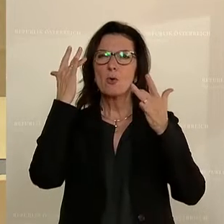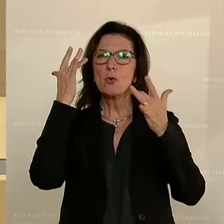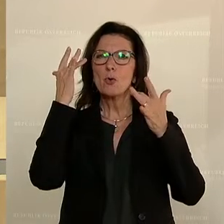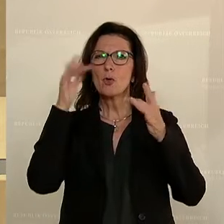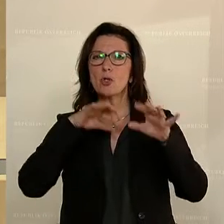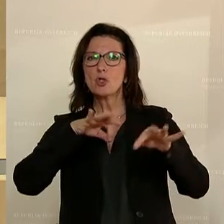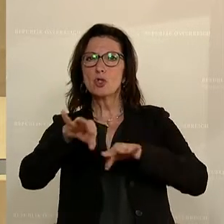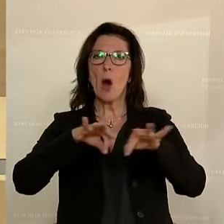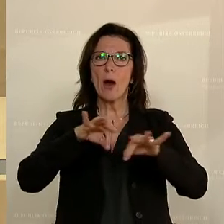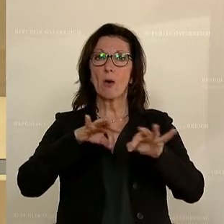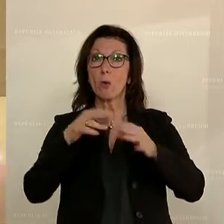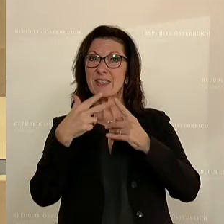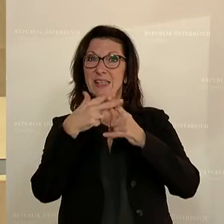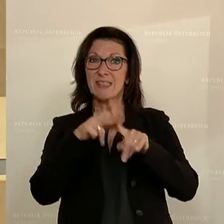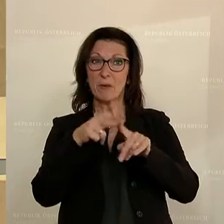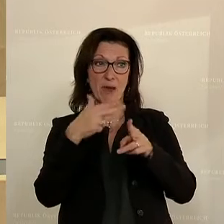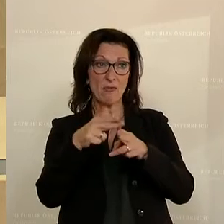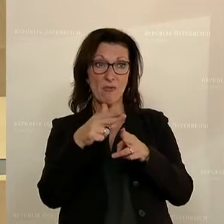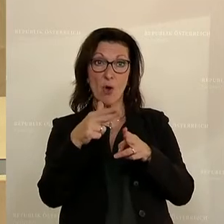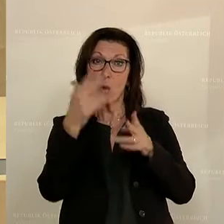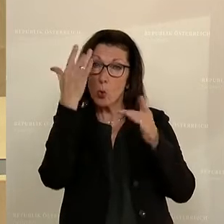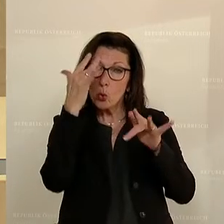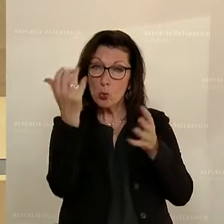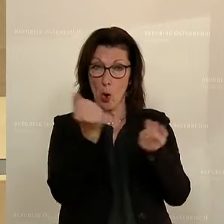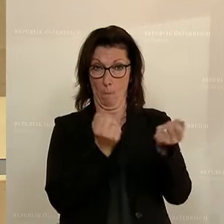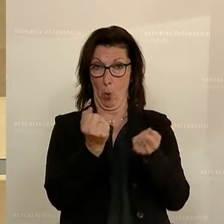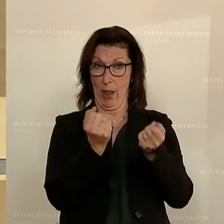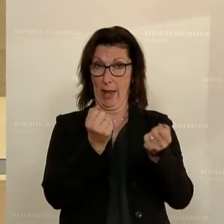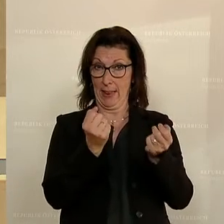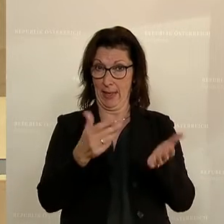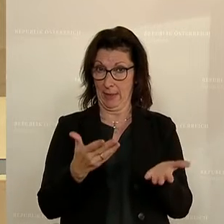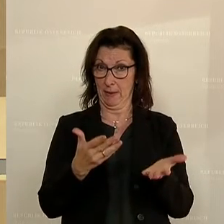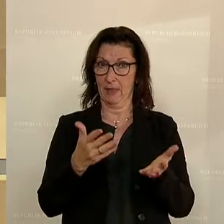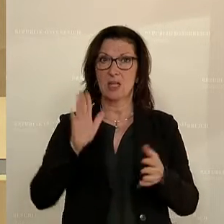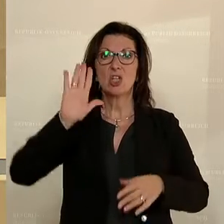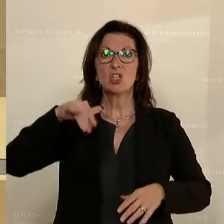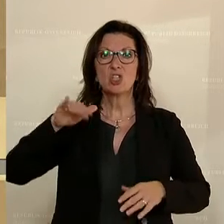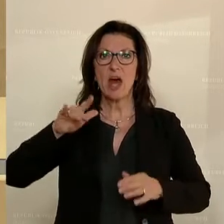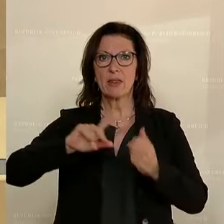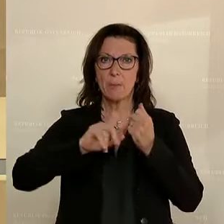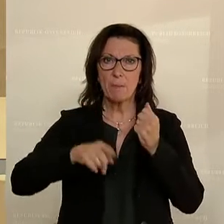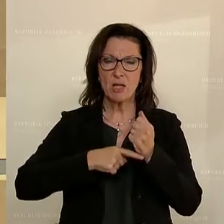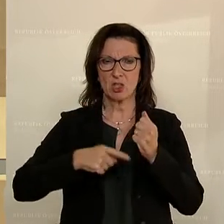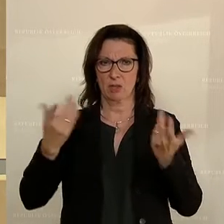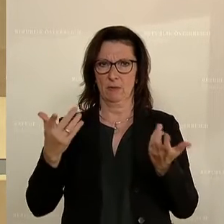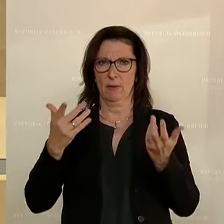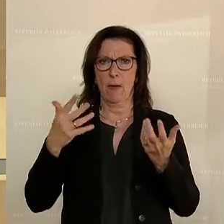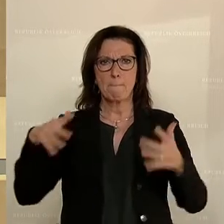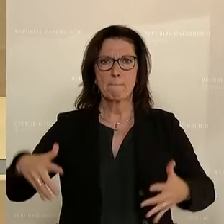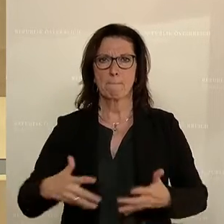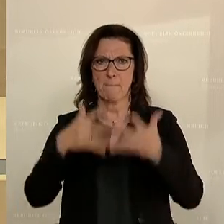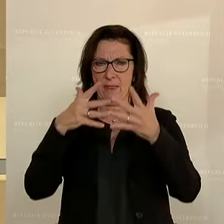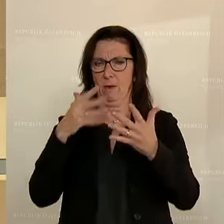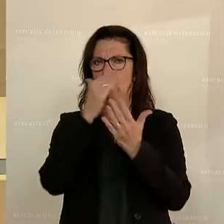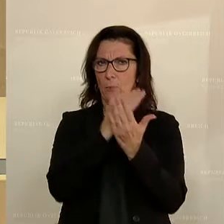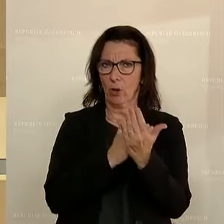Steuerungsinstrumenten auf nationaler Ebene hin, wie zum Beispiel das Gender Budgeting, Mentoring-Programme und die